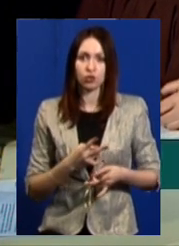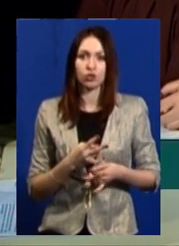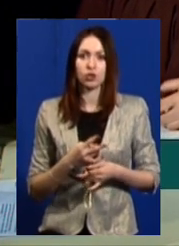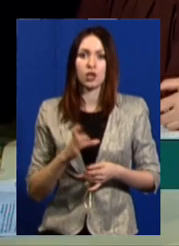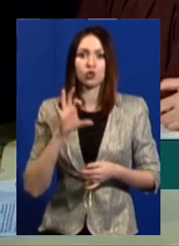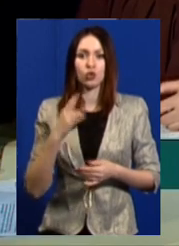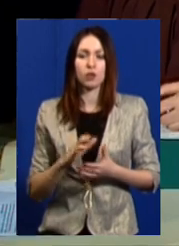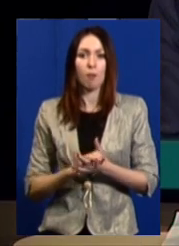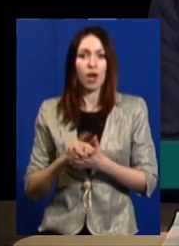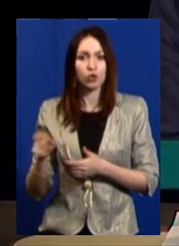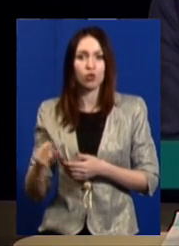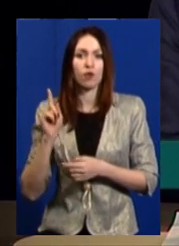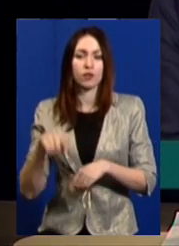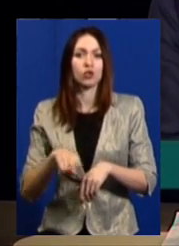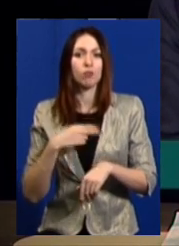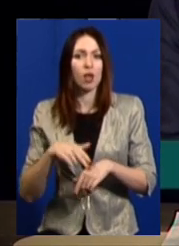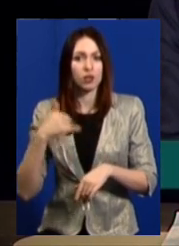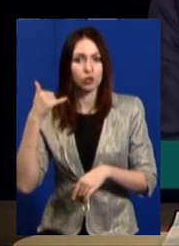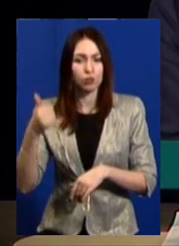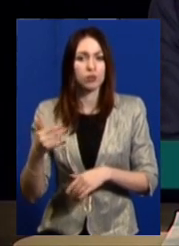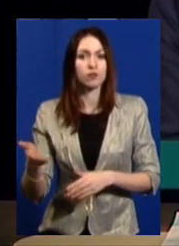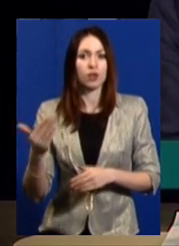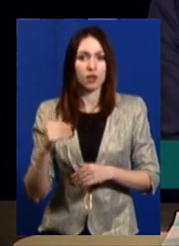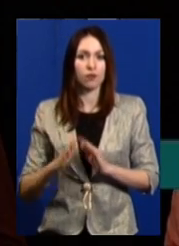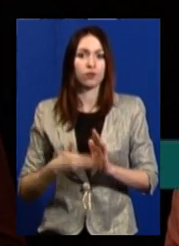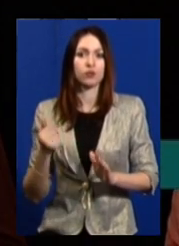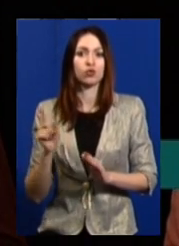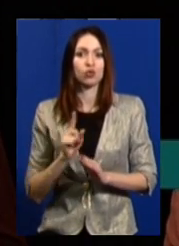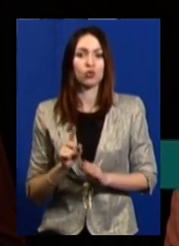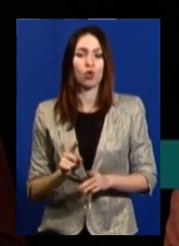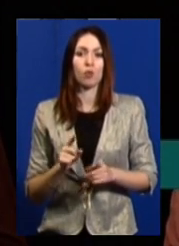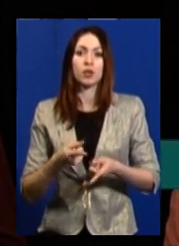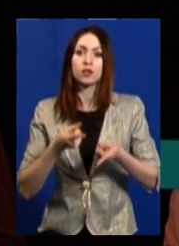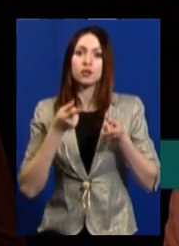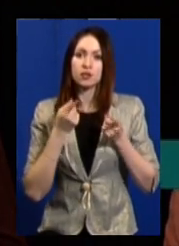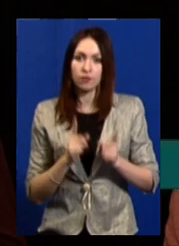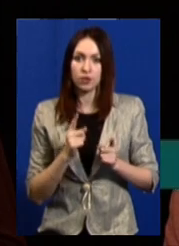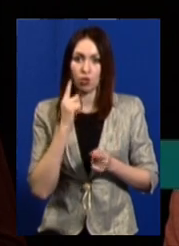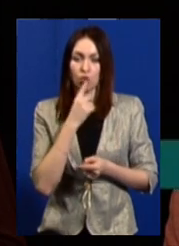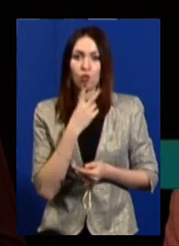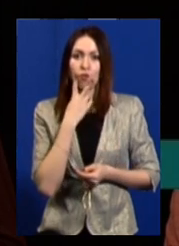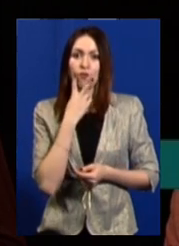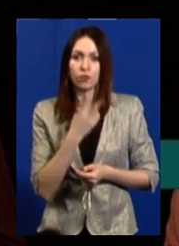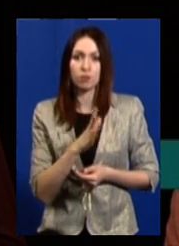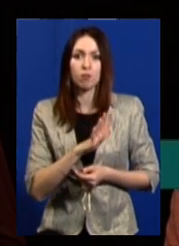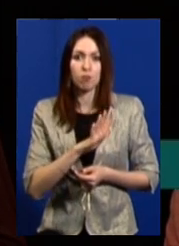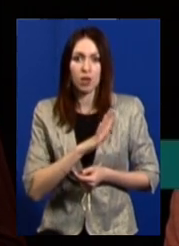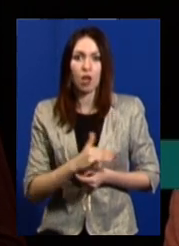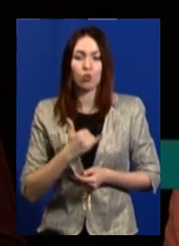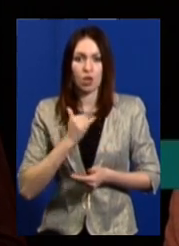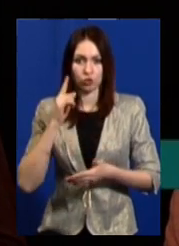соціальних партнерів, навіть ту поліцію, щоб дійсно була у нас